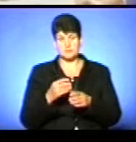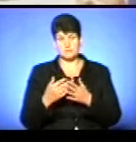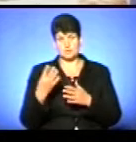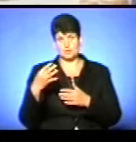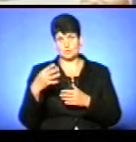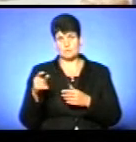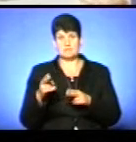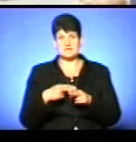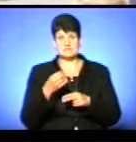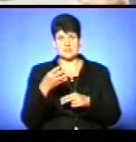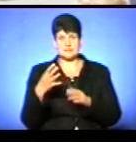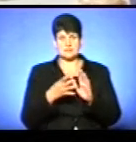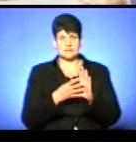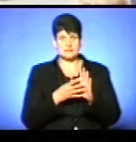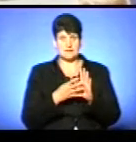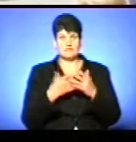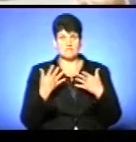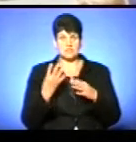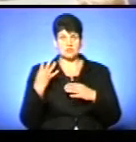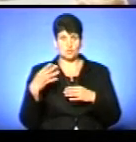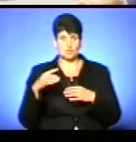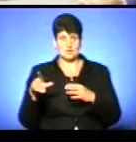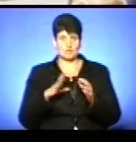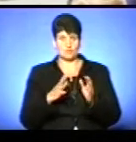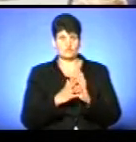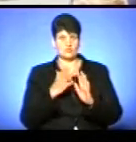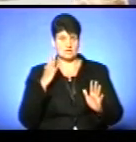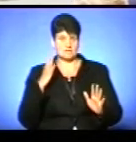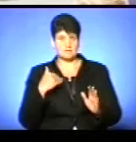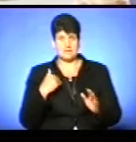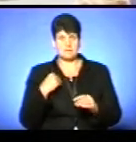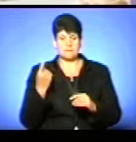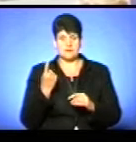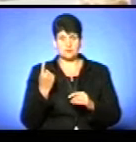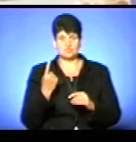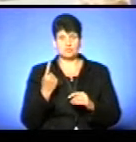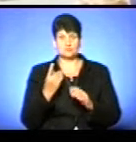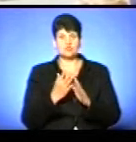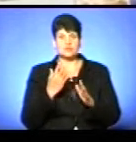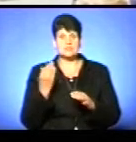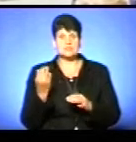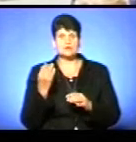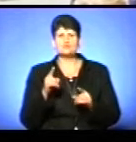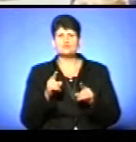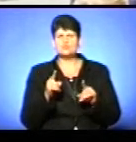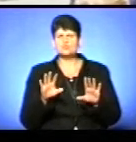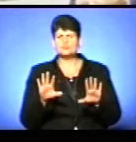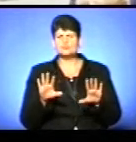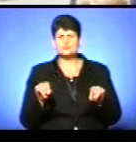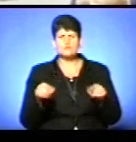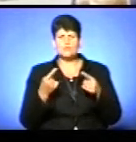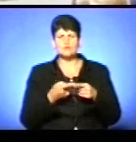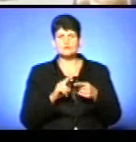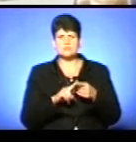15,9, я прийшов, чоловік 40 вже було в черзі. Мене в першу чергу цікавить, чому такий ажіотаж створений. то